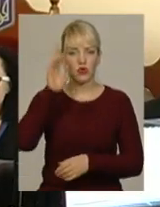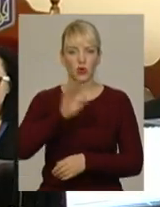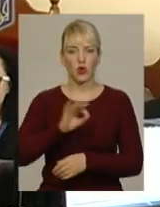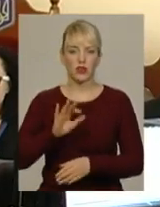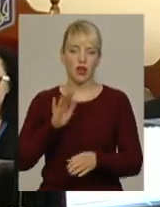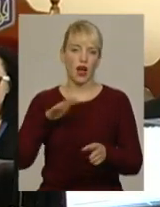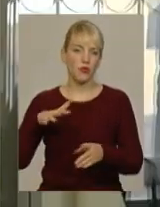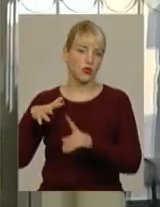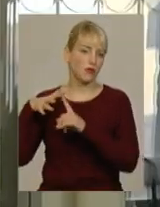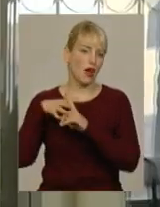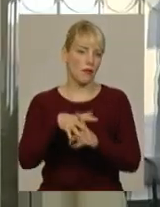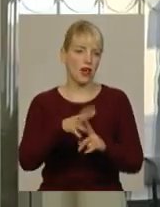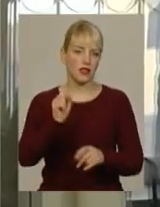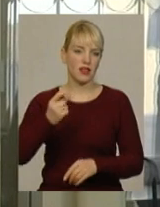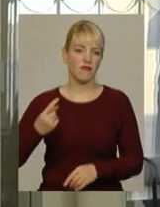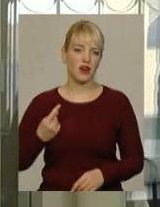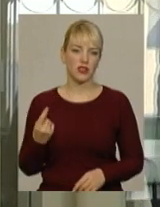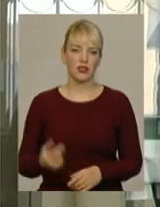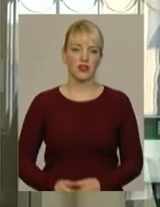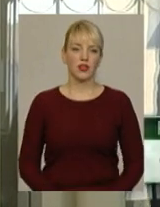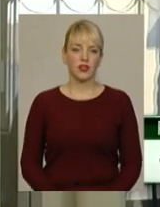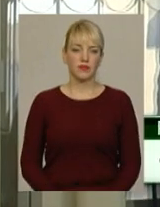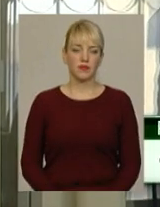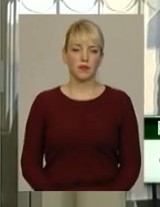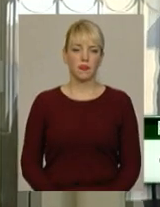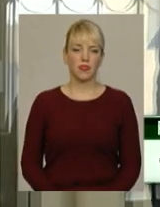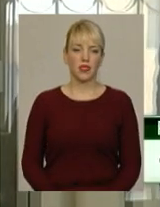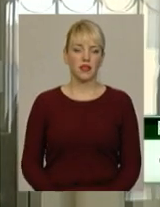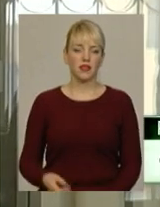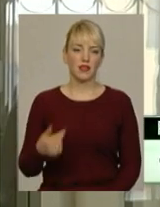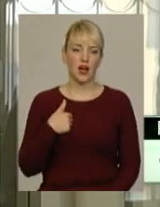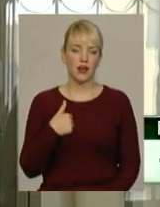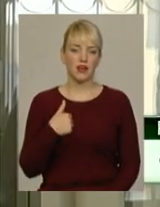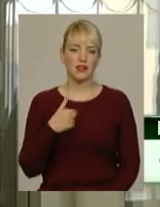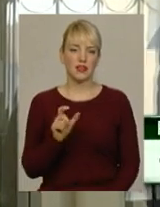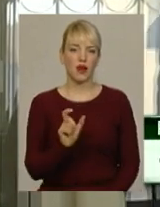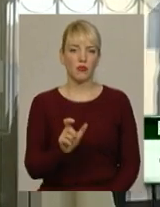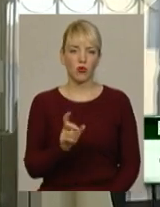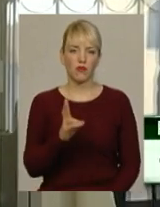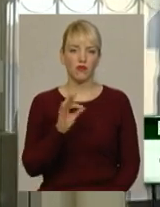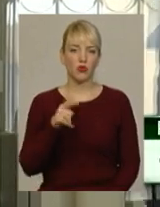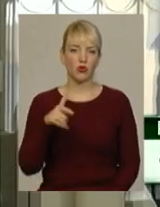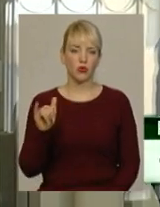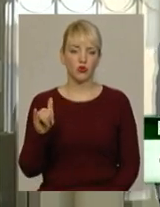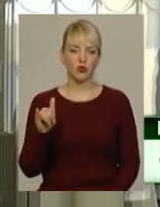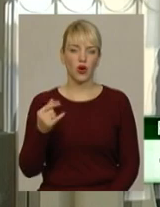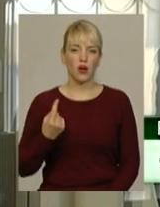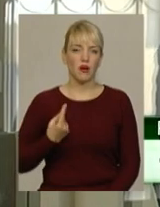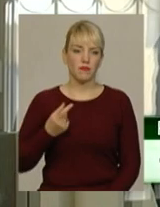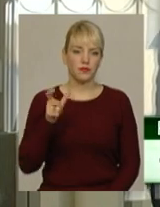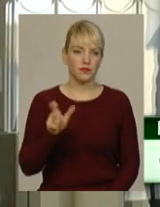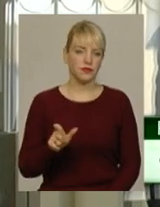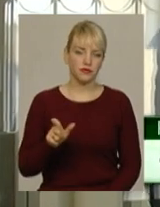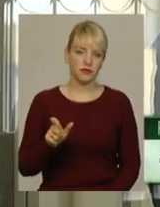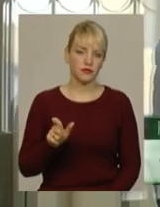напали на варту. Я, заблокувавши ногу поміщника варти князького,